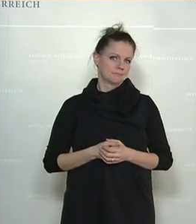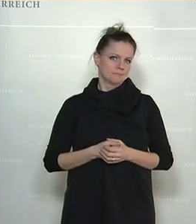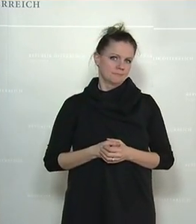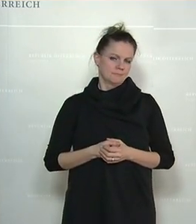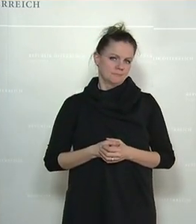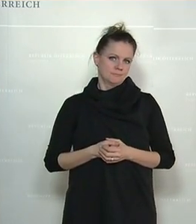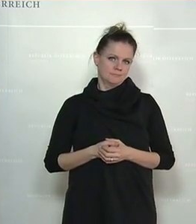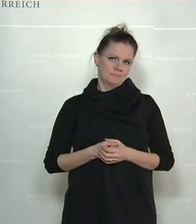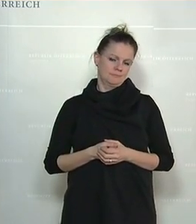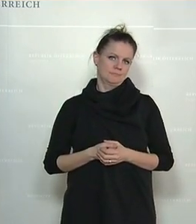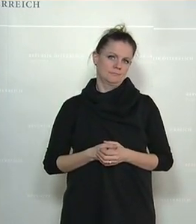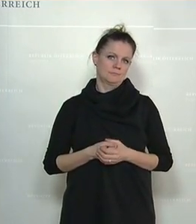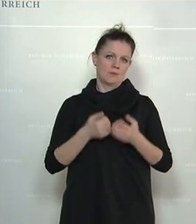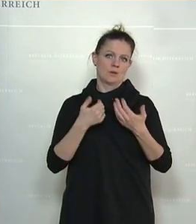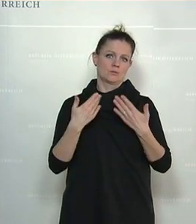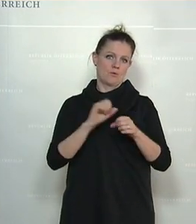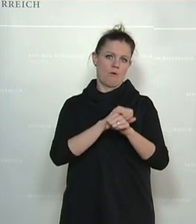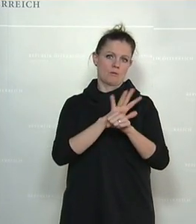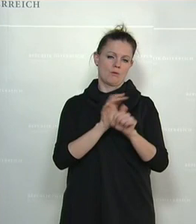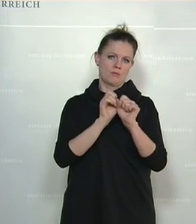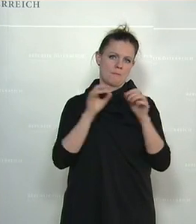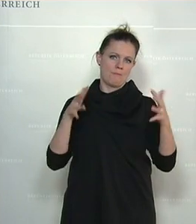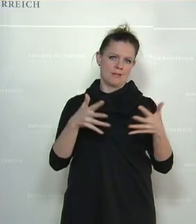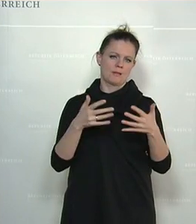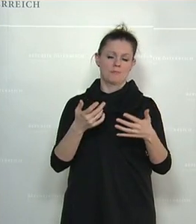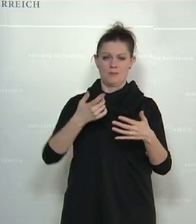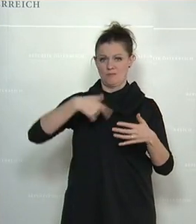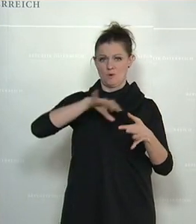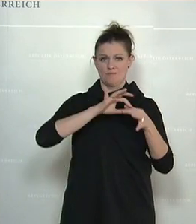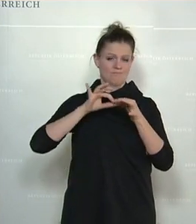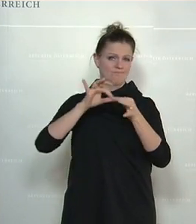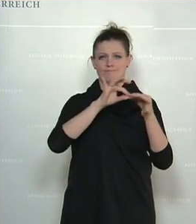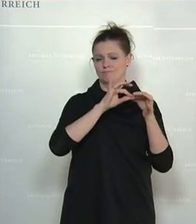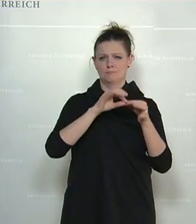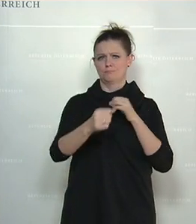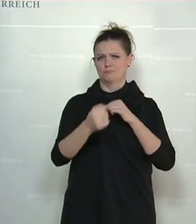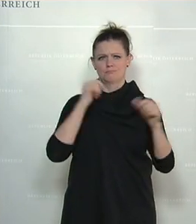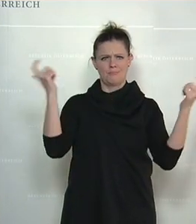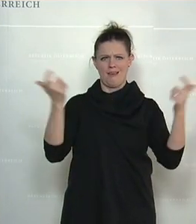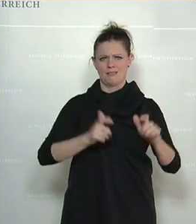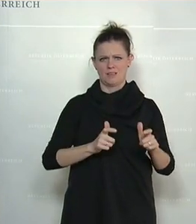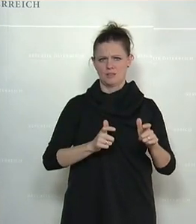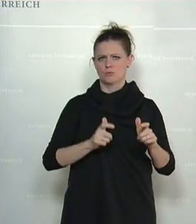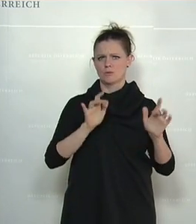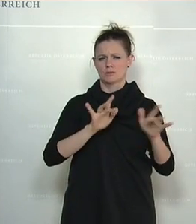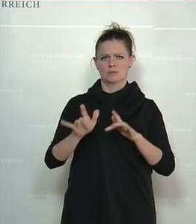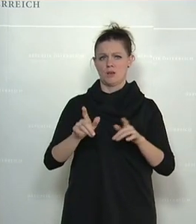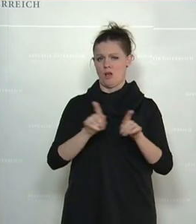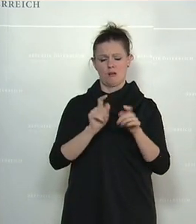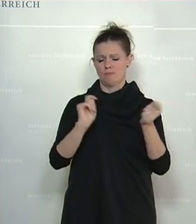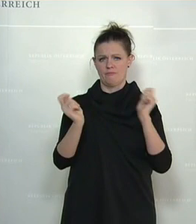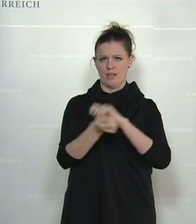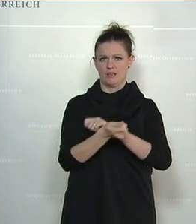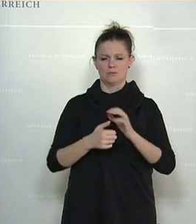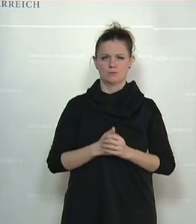diese Corona-Pandemie hat unsere Gesellschaft massiv beeinträchtigt und auch verändert.